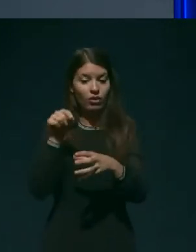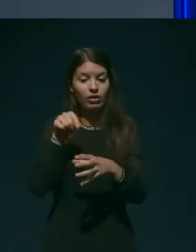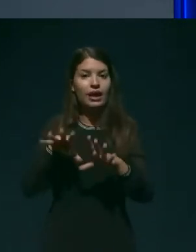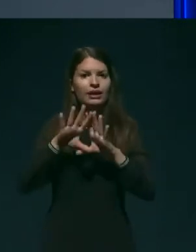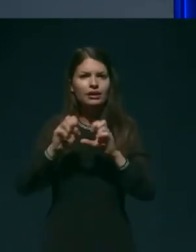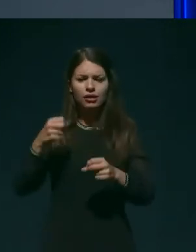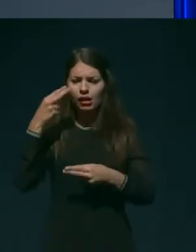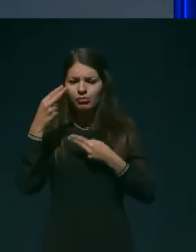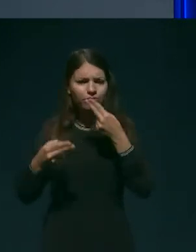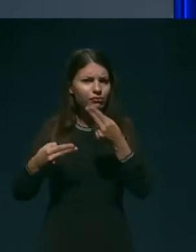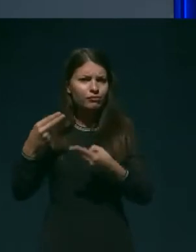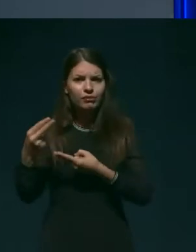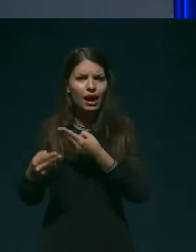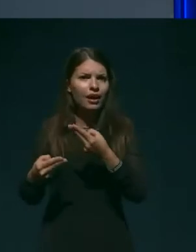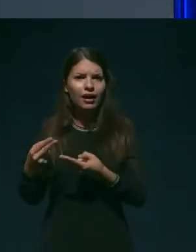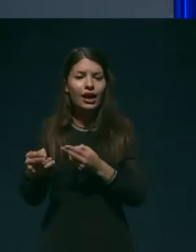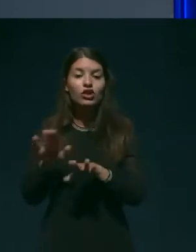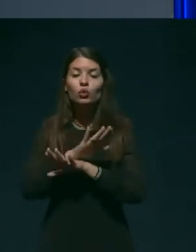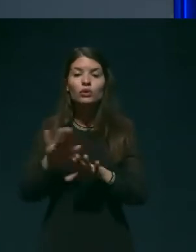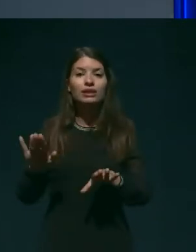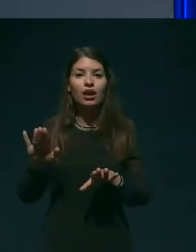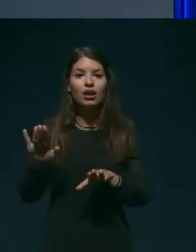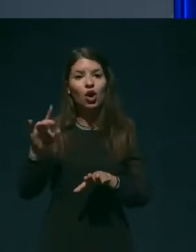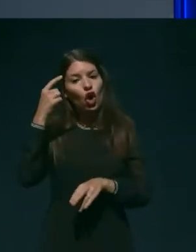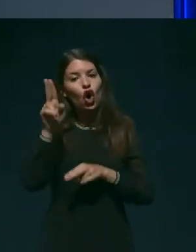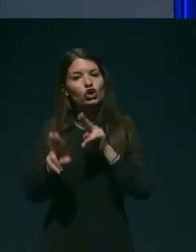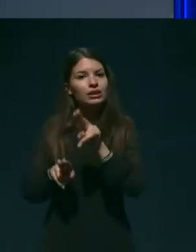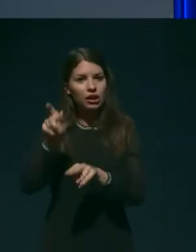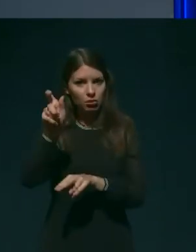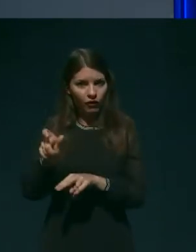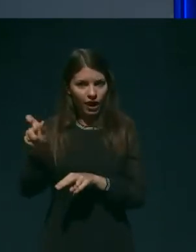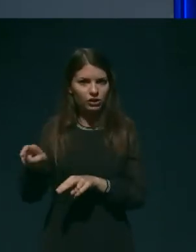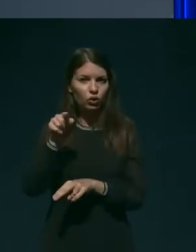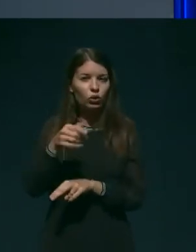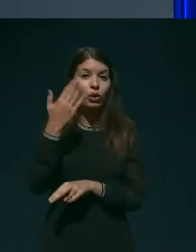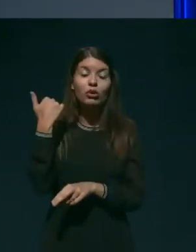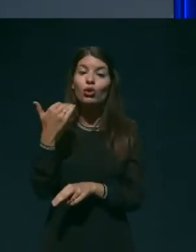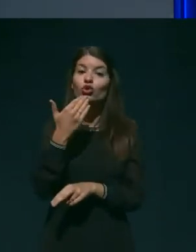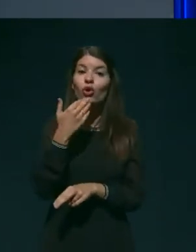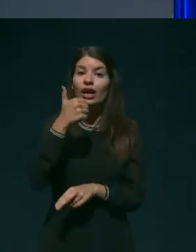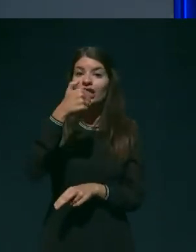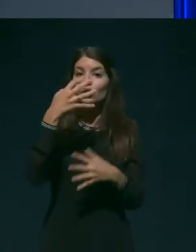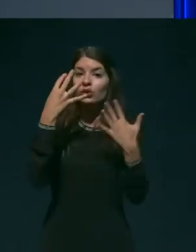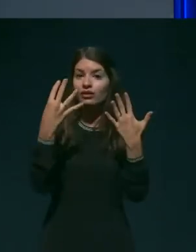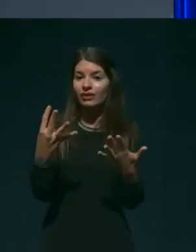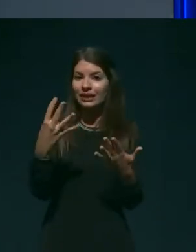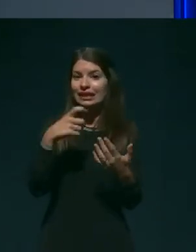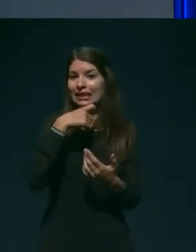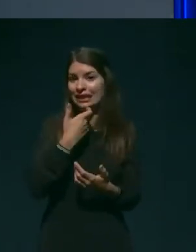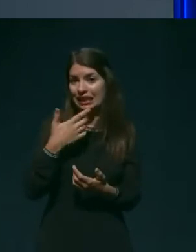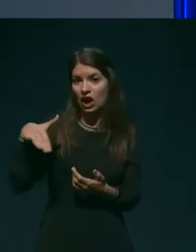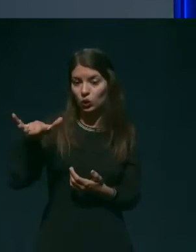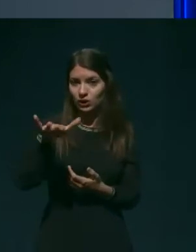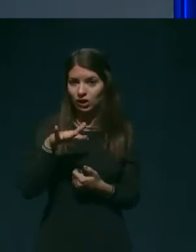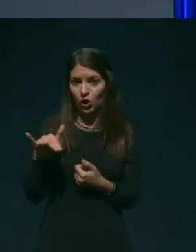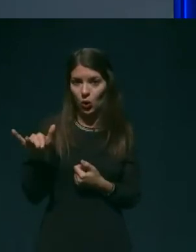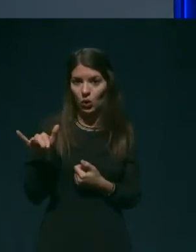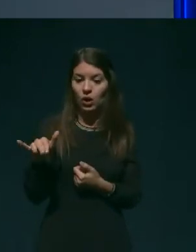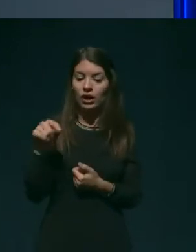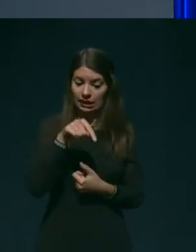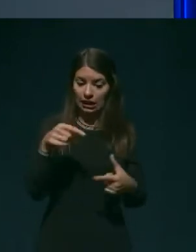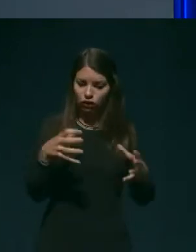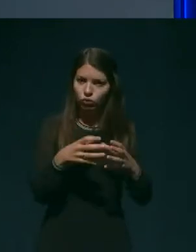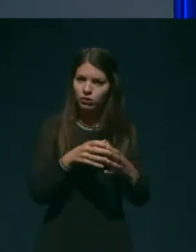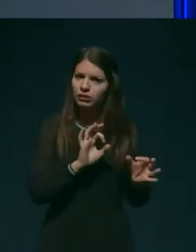pregled vseh oskrbovancev, takrat je bilo teh oskrbovancev skoraj da 190 in izdelala zdravniško